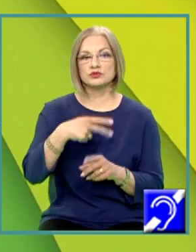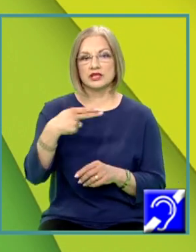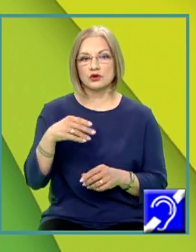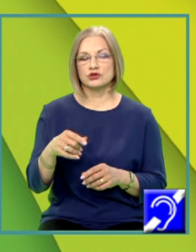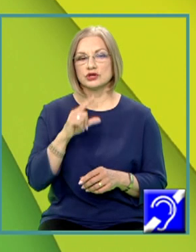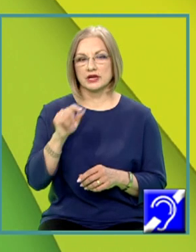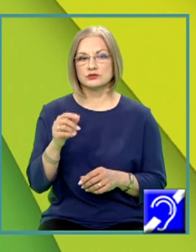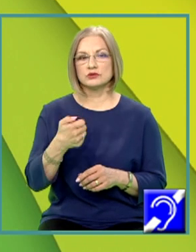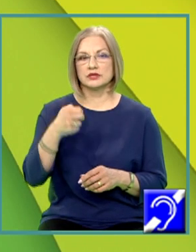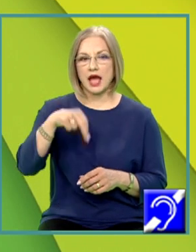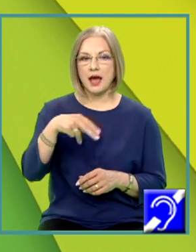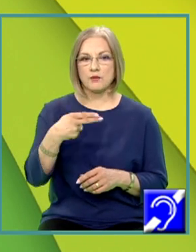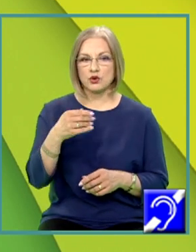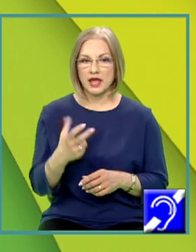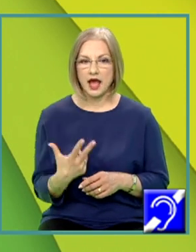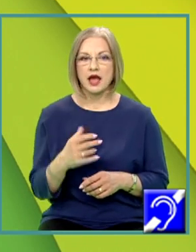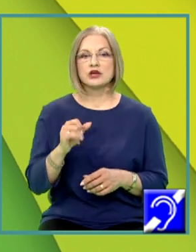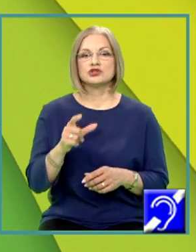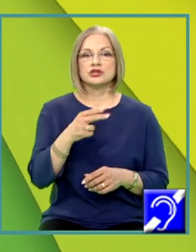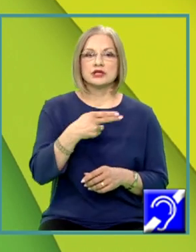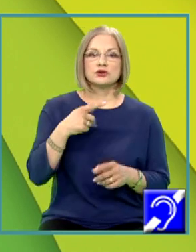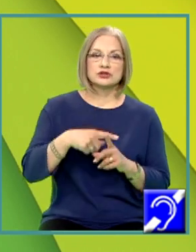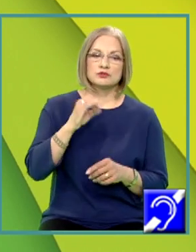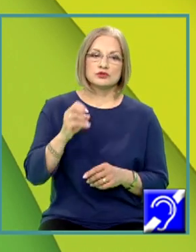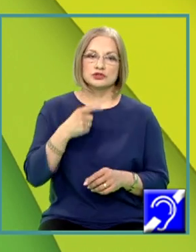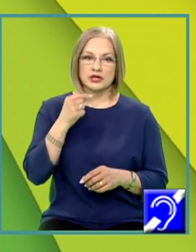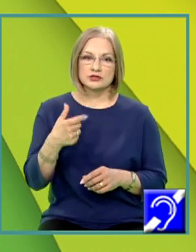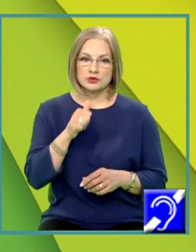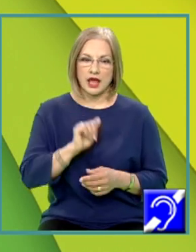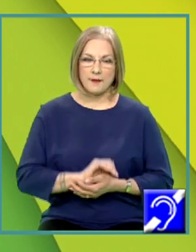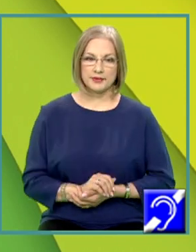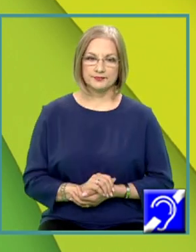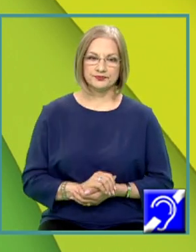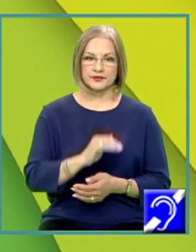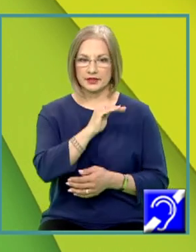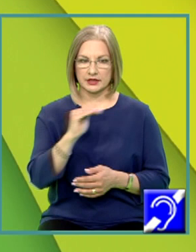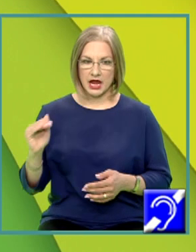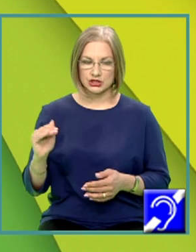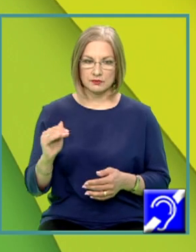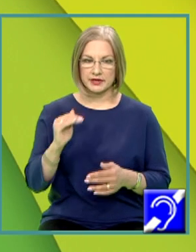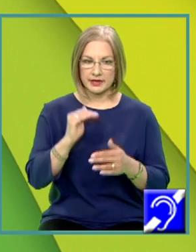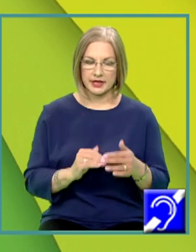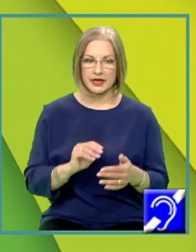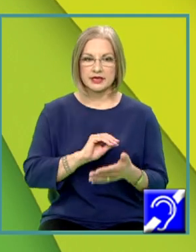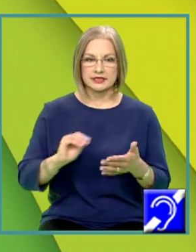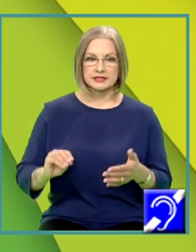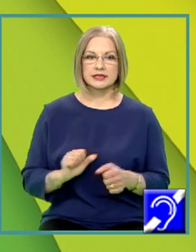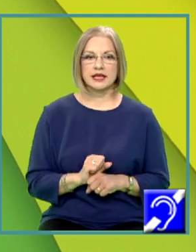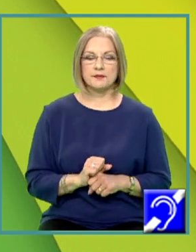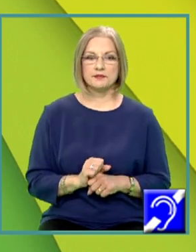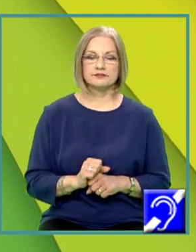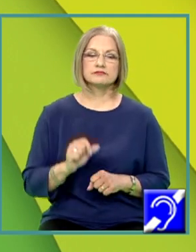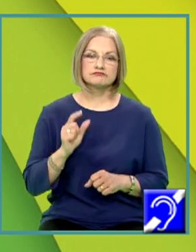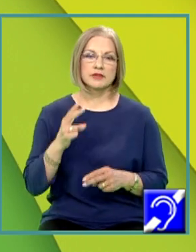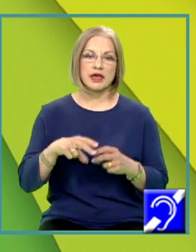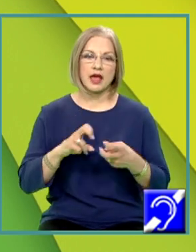rezultă amoniac și hidrogen plus oxigen rezultă apă. Tragem o linie sub acestea și scriem ecuația la care vrem